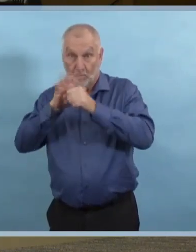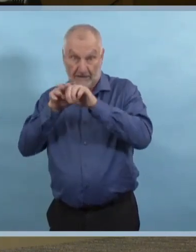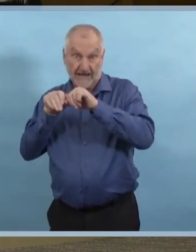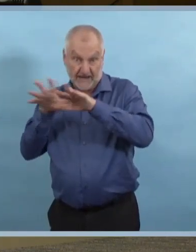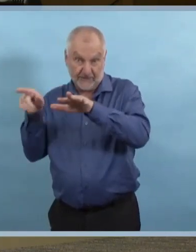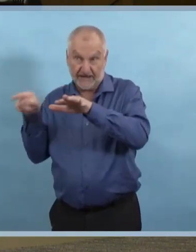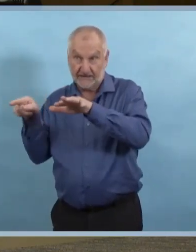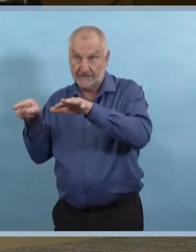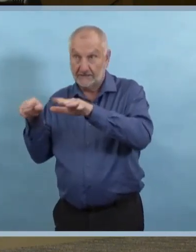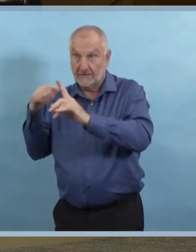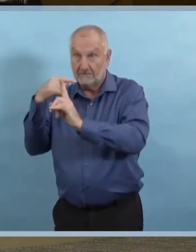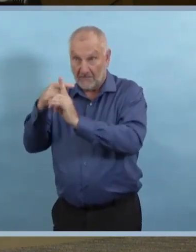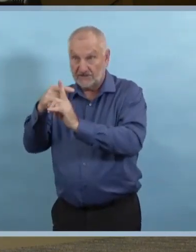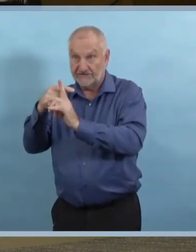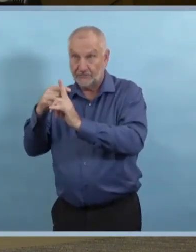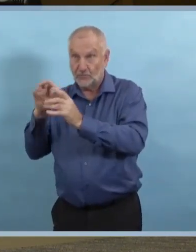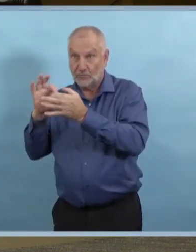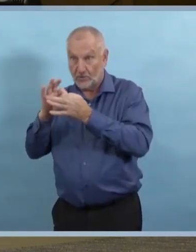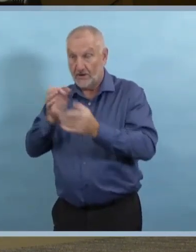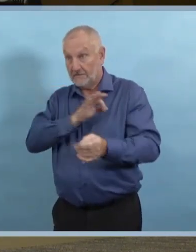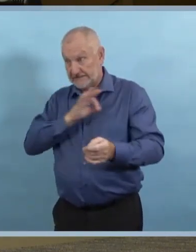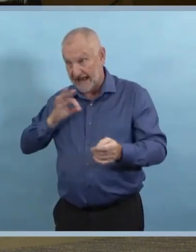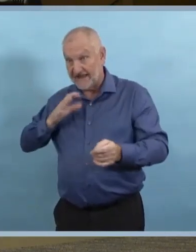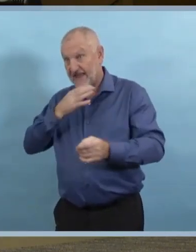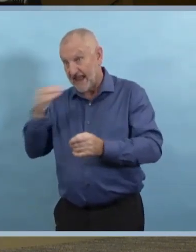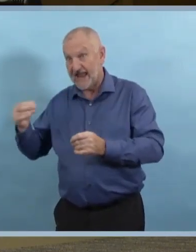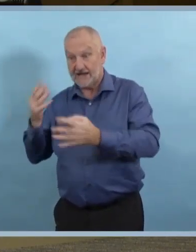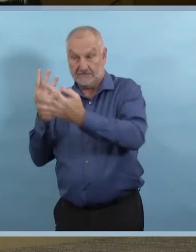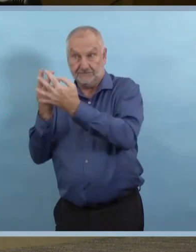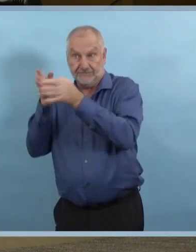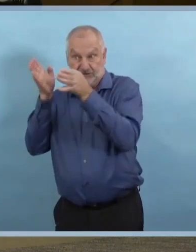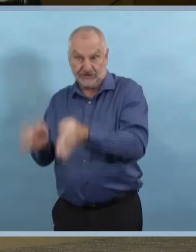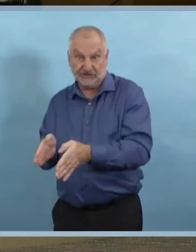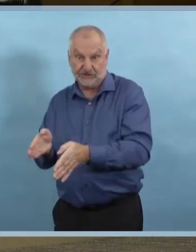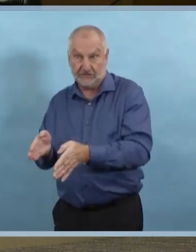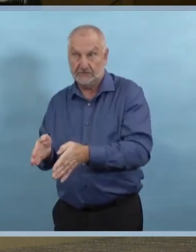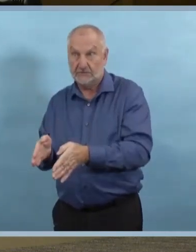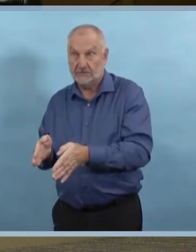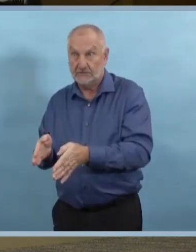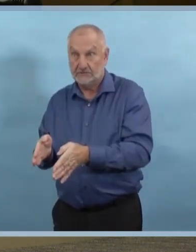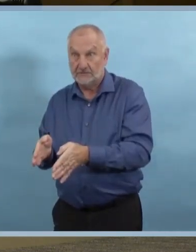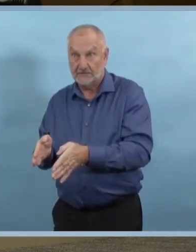Est-ce qu'il y a un plan pour tester les gardes ainsi que les détenus et sinon pourquoi?